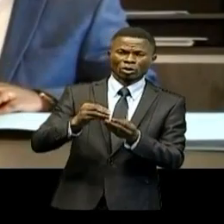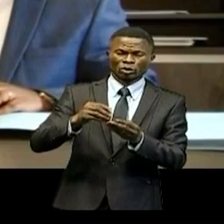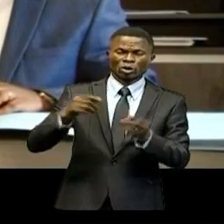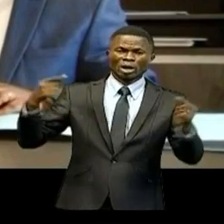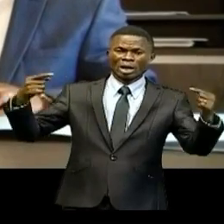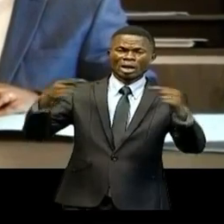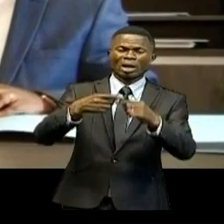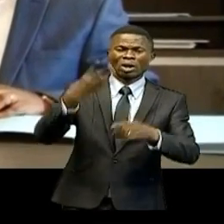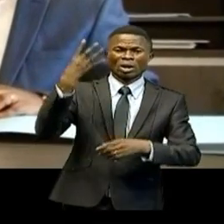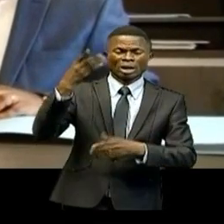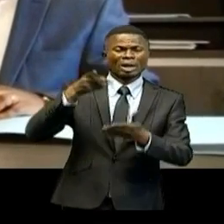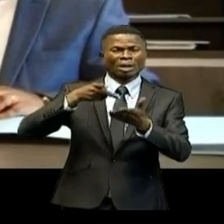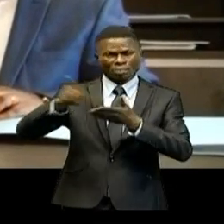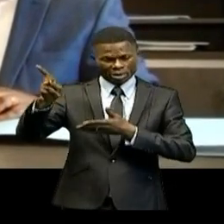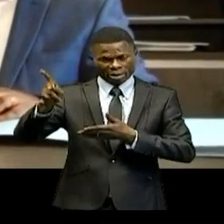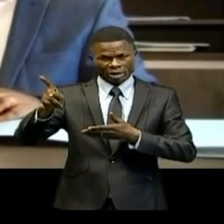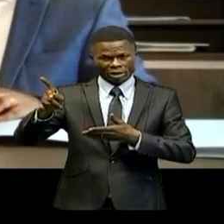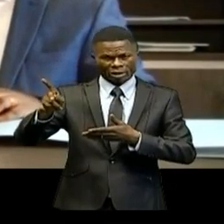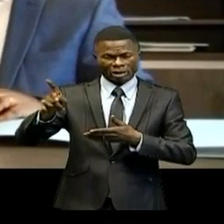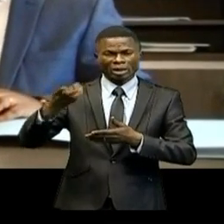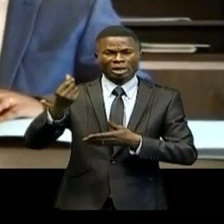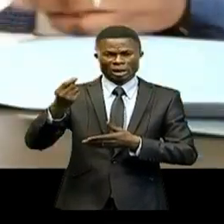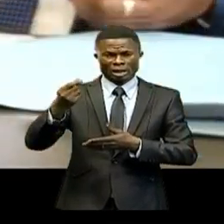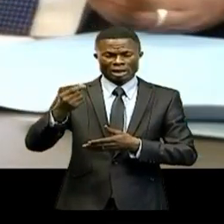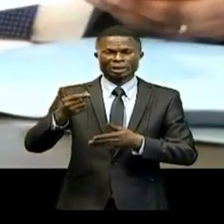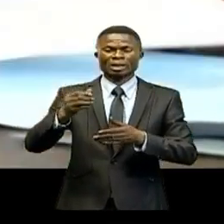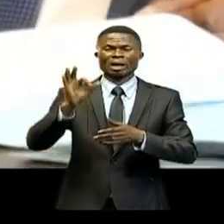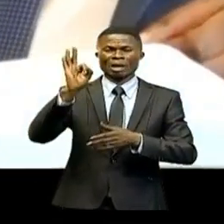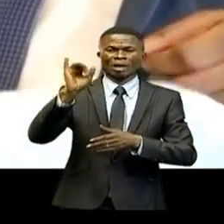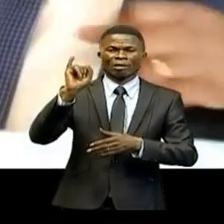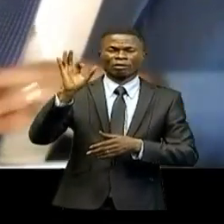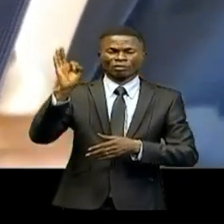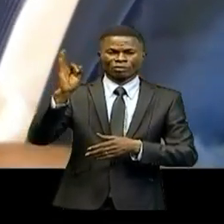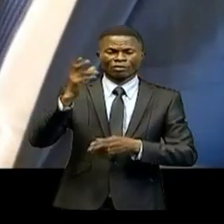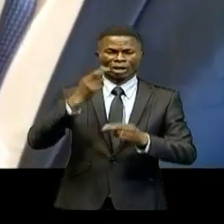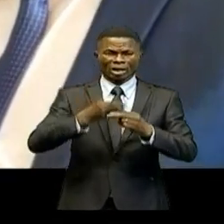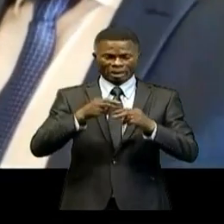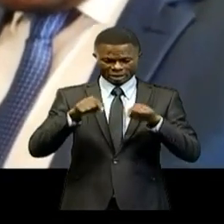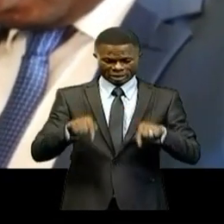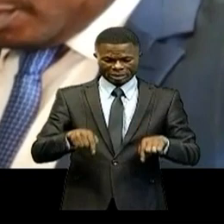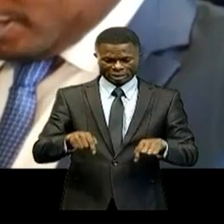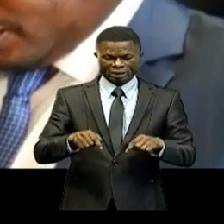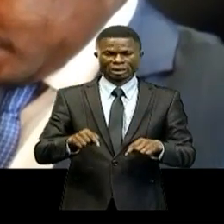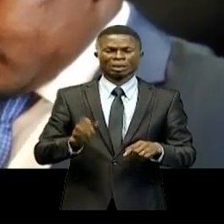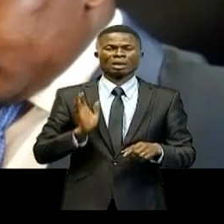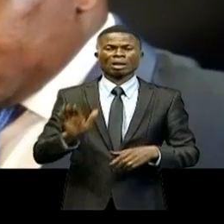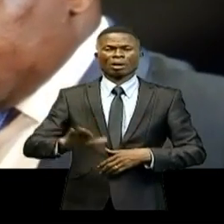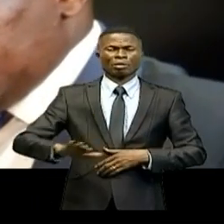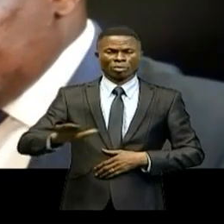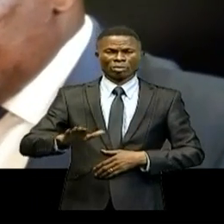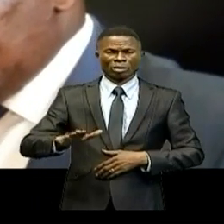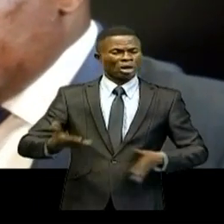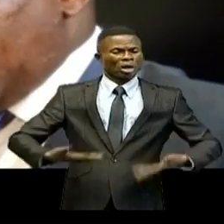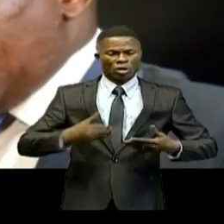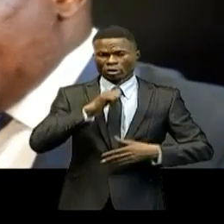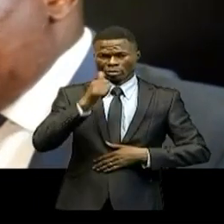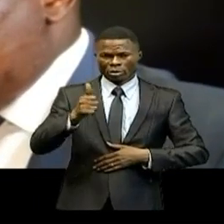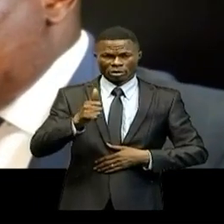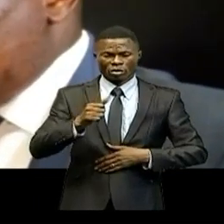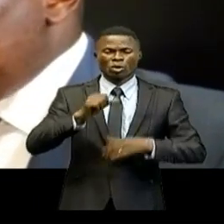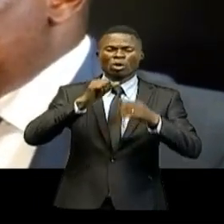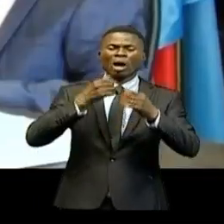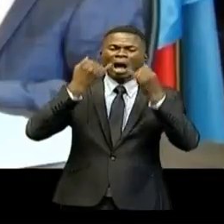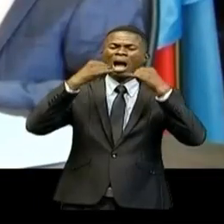payé grâce à des fonds de la FIFA logés dans notre pays. Déplorant la campagne